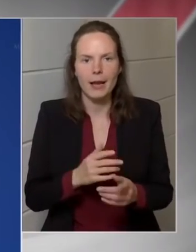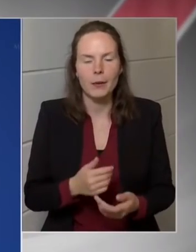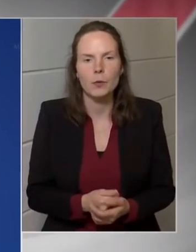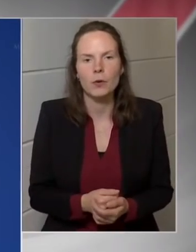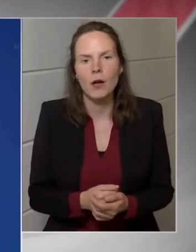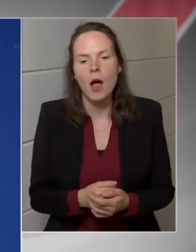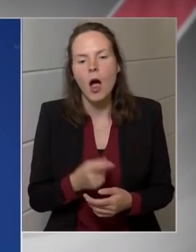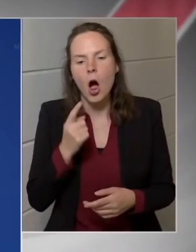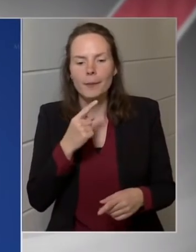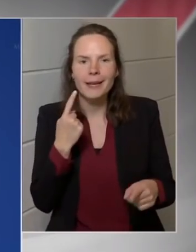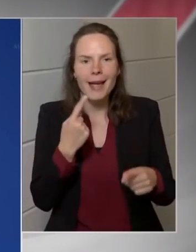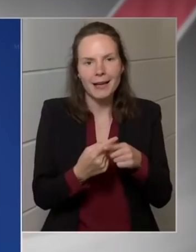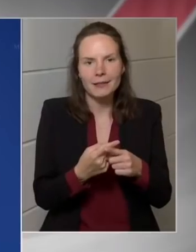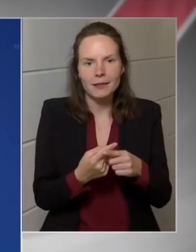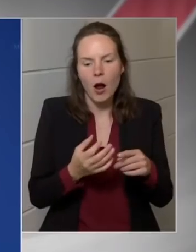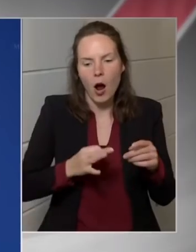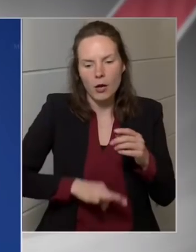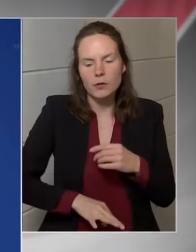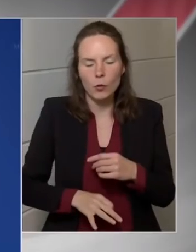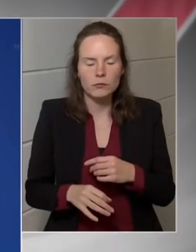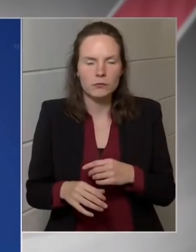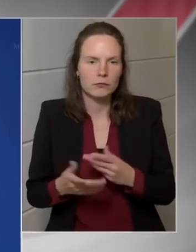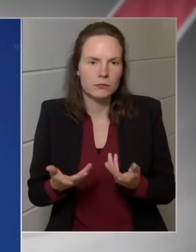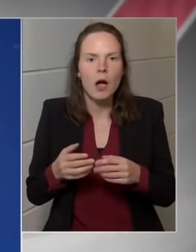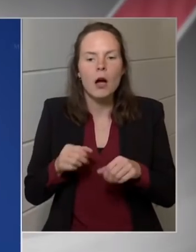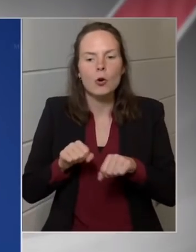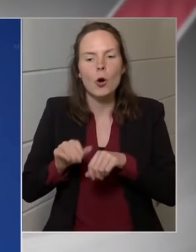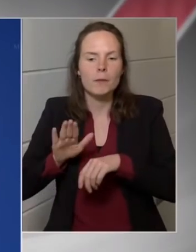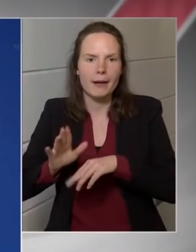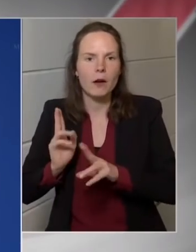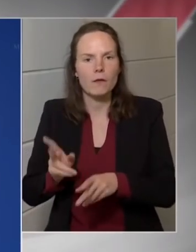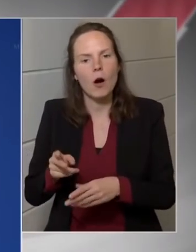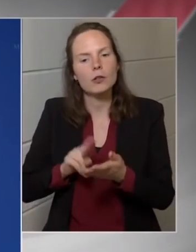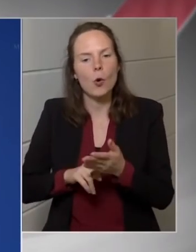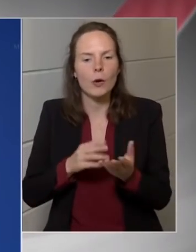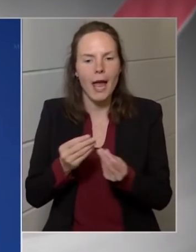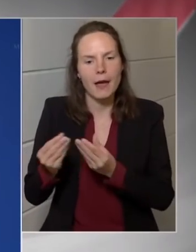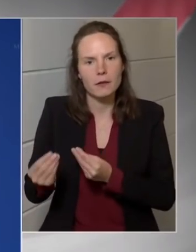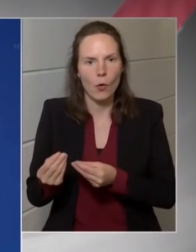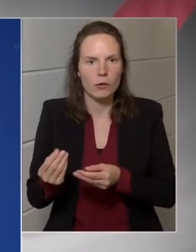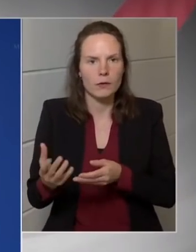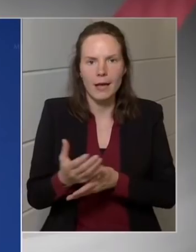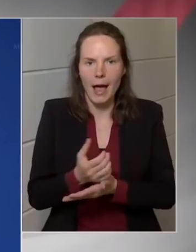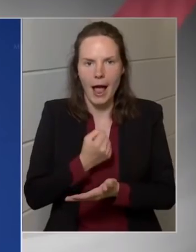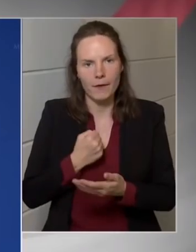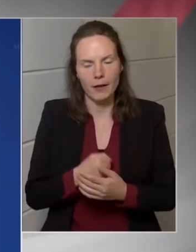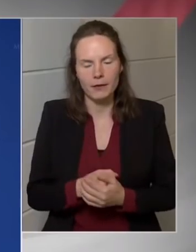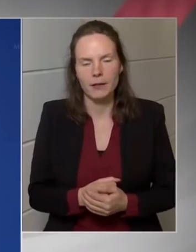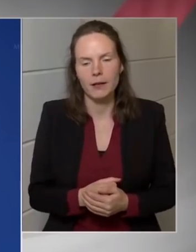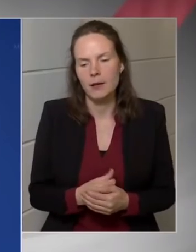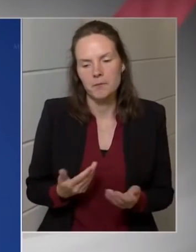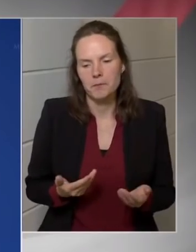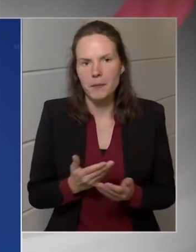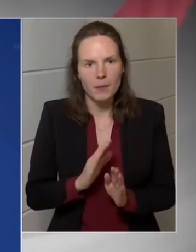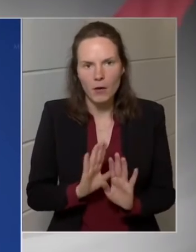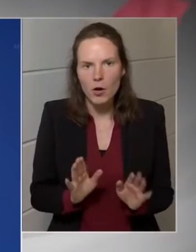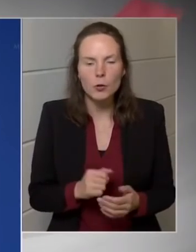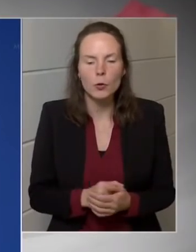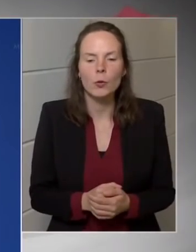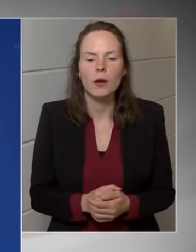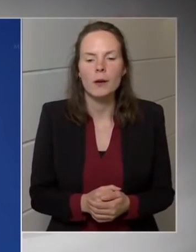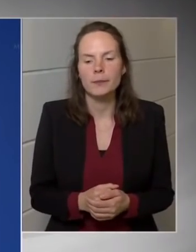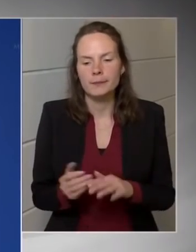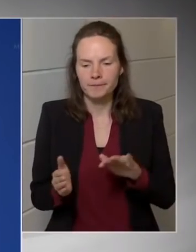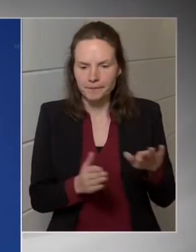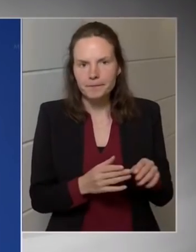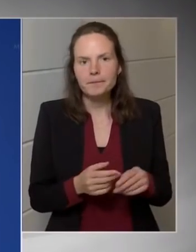hozzátenni. Az első, hogyha ilyet mi tömegesen és nagy mértékben látunk, akkor az ellen fel fogunk lépni, és az így keletkező esetek